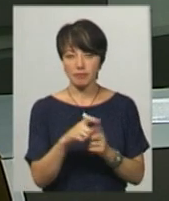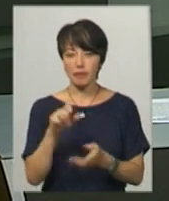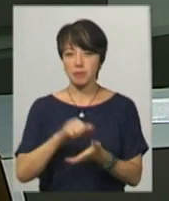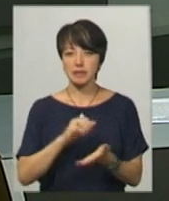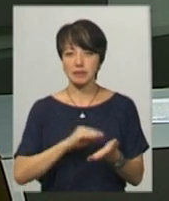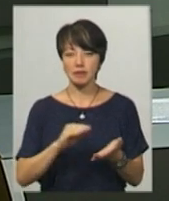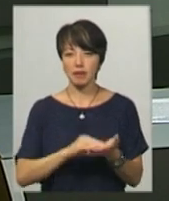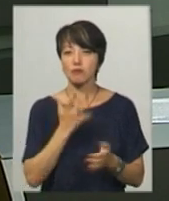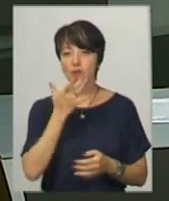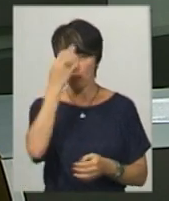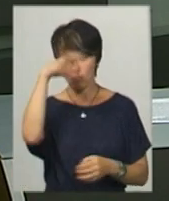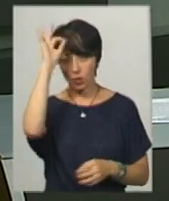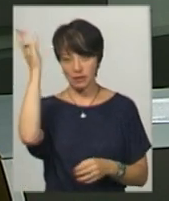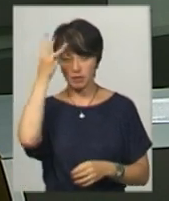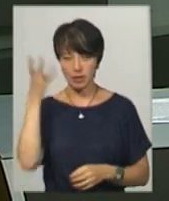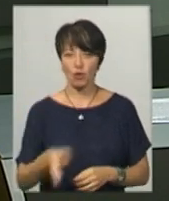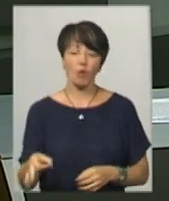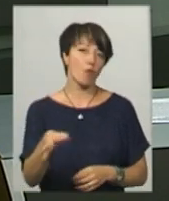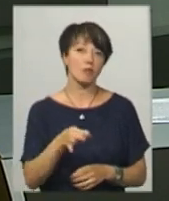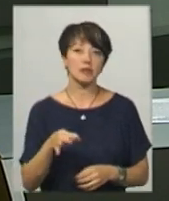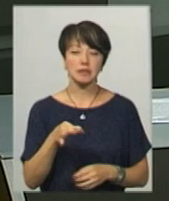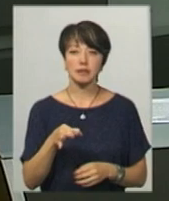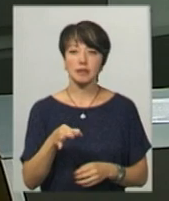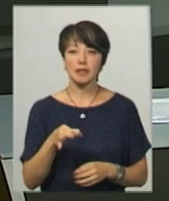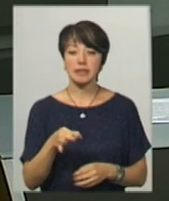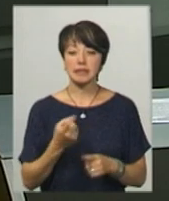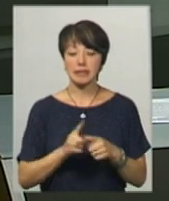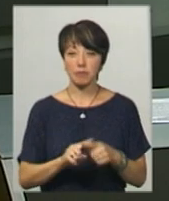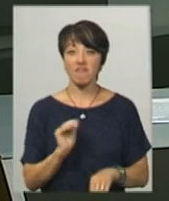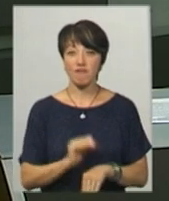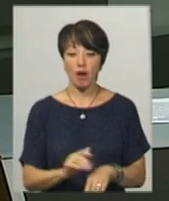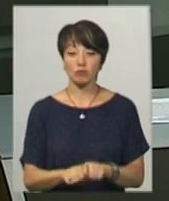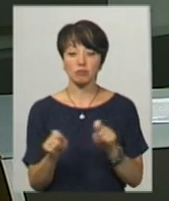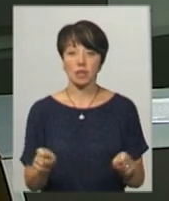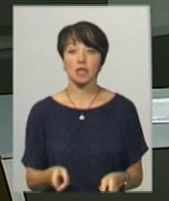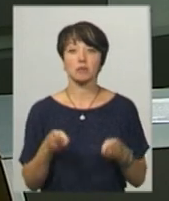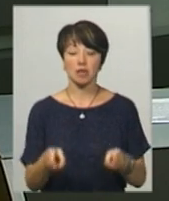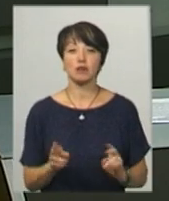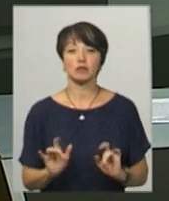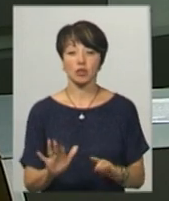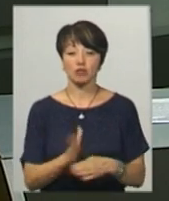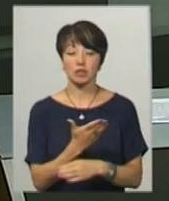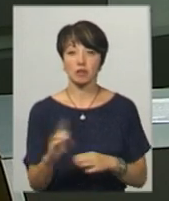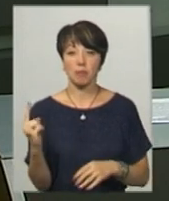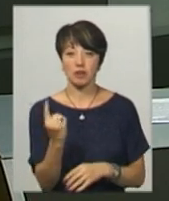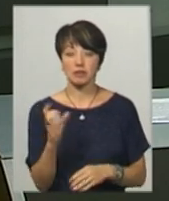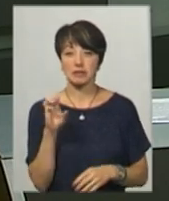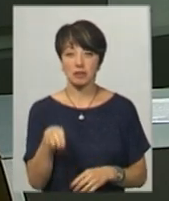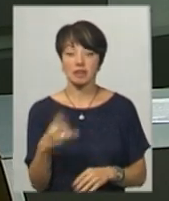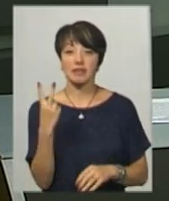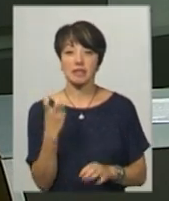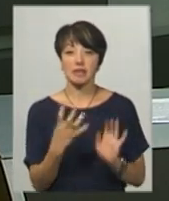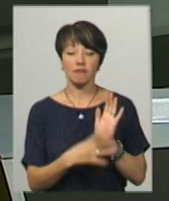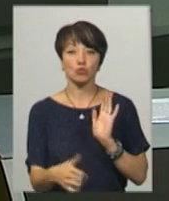-секретаря Національної поліції у Хмельницькій області Інни Глеги, за даним фактом порушено кримінальне провадження за частиною першої статті